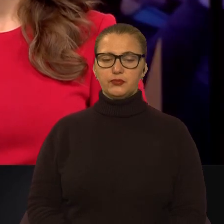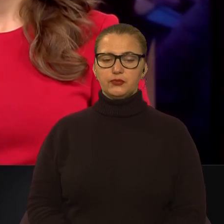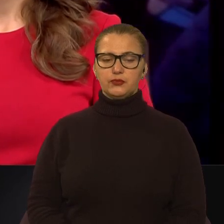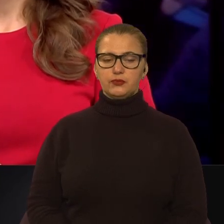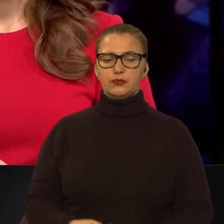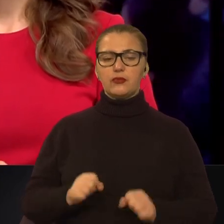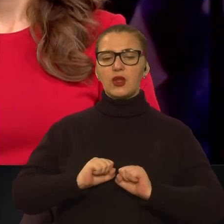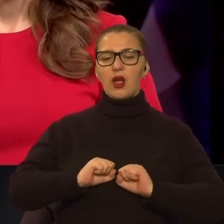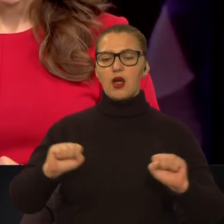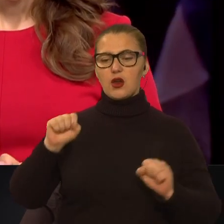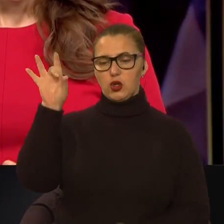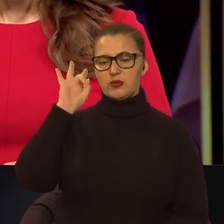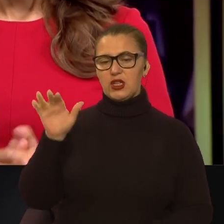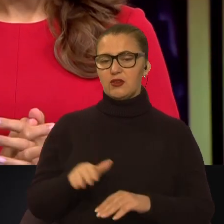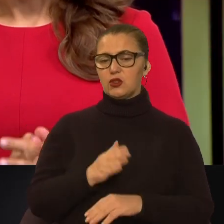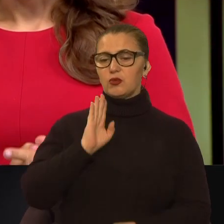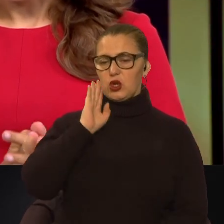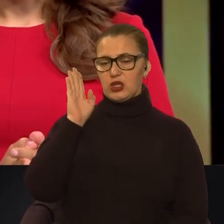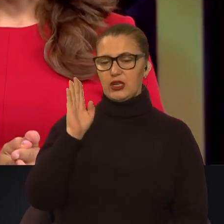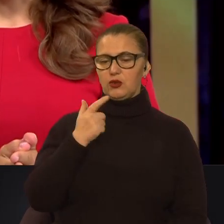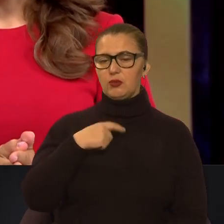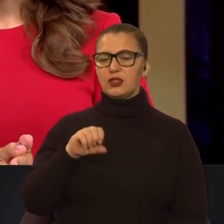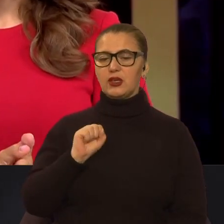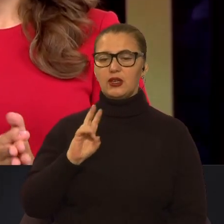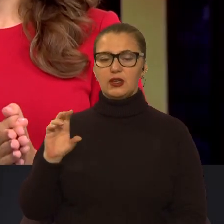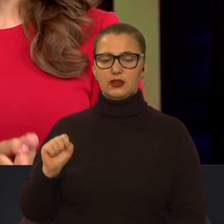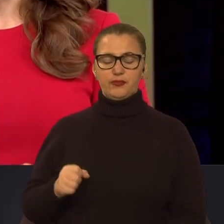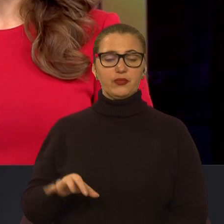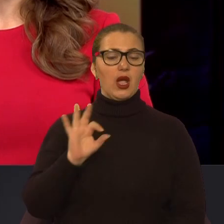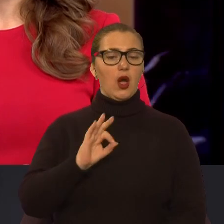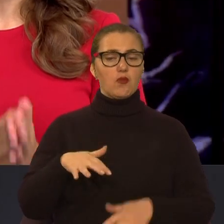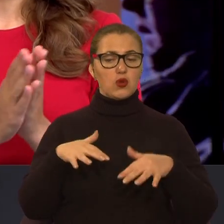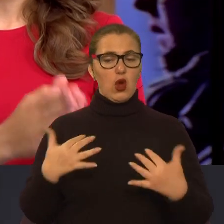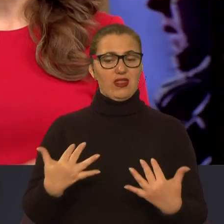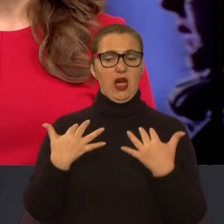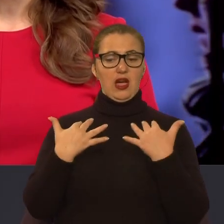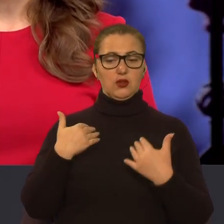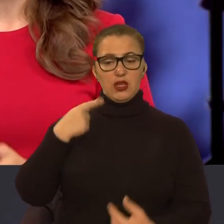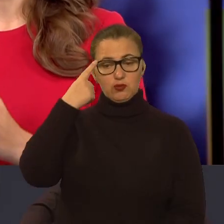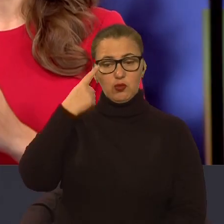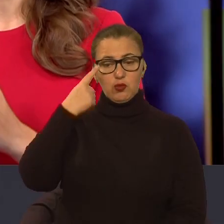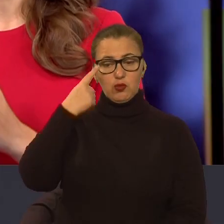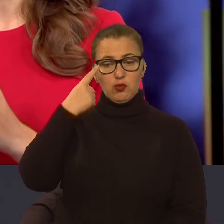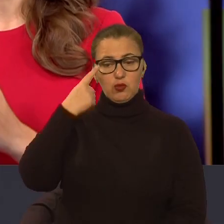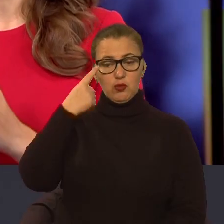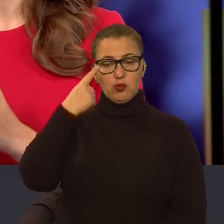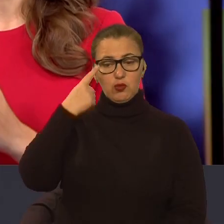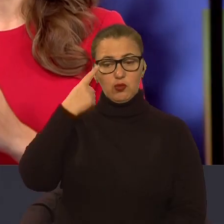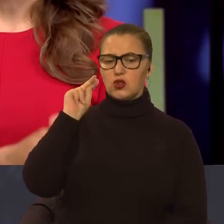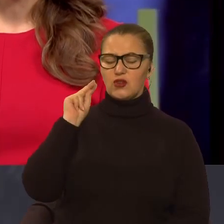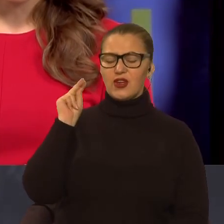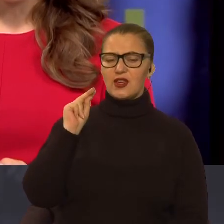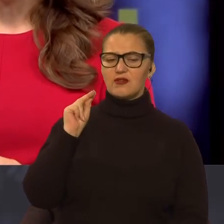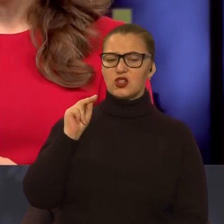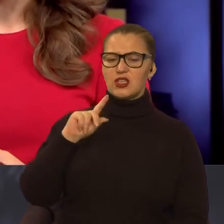Героям слава, доброго ранку, пані Олена. Щодо наступу, нас попереджають і Інститут вивчення війни, і міністр оборони,